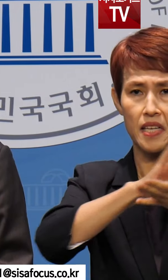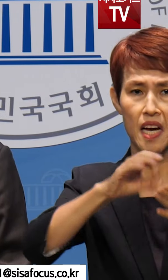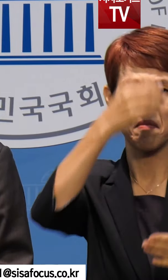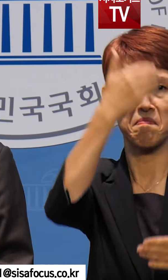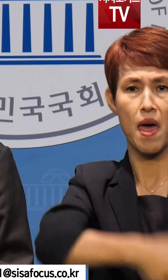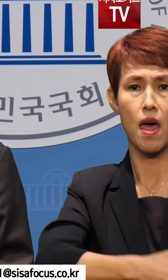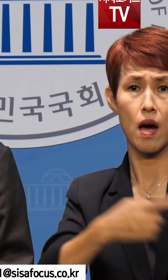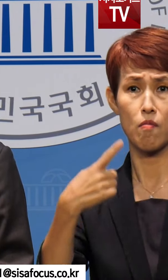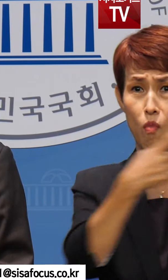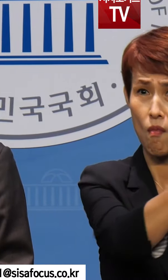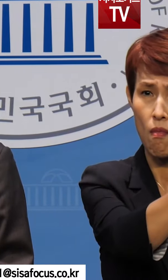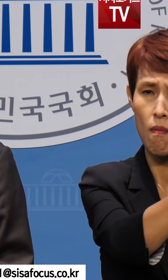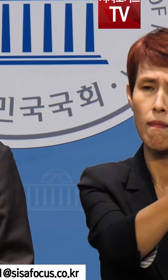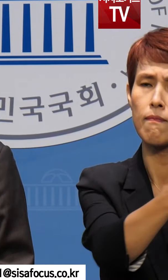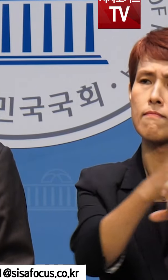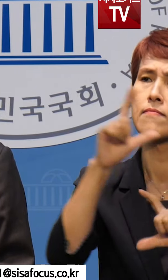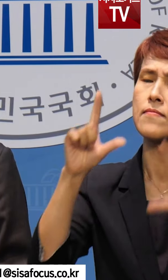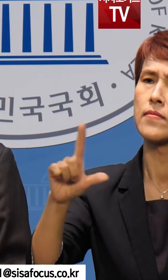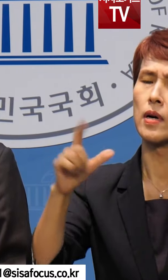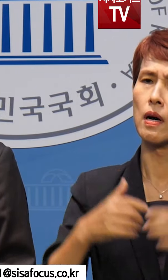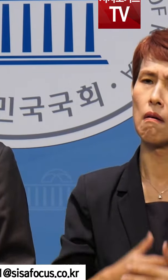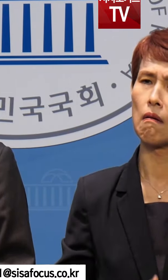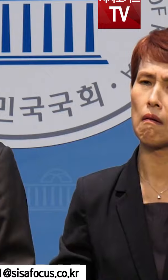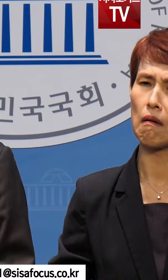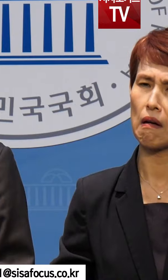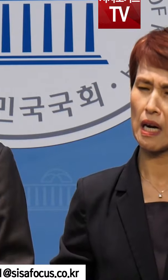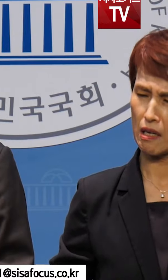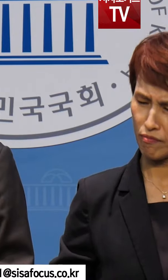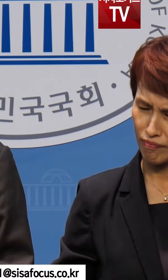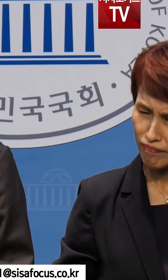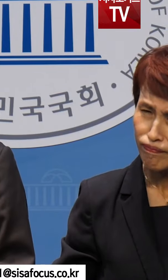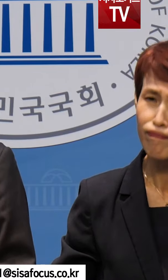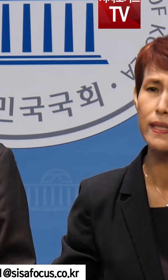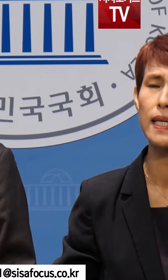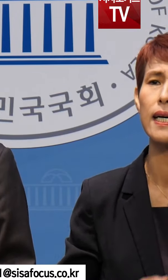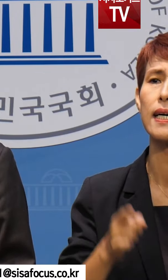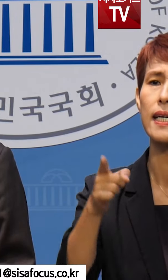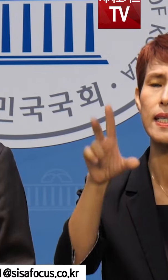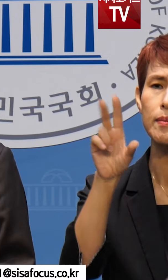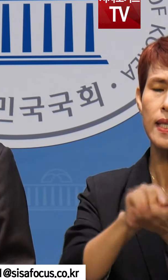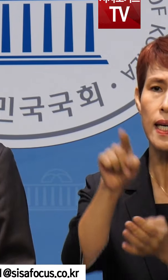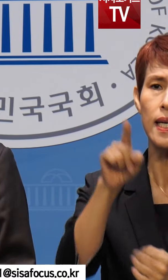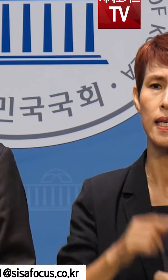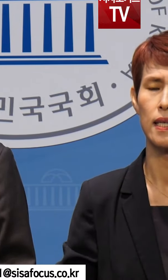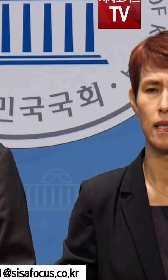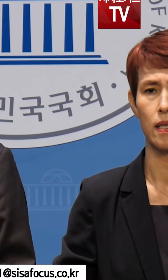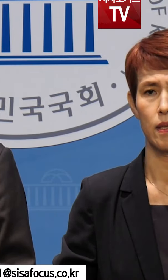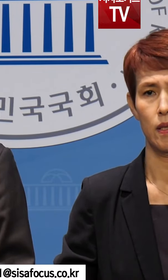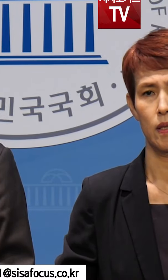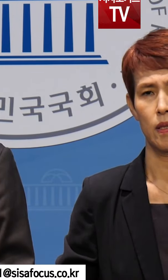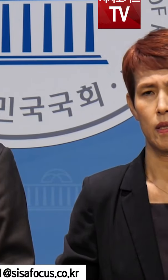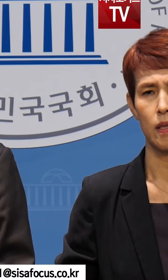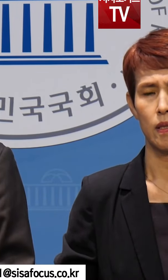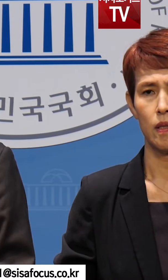보복하려는 것은 참으로 존스럽고 졸렬하기 이를 때 없습니다.